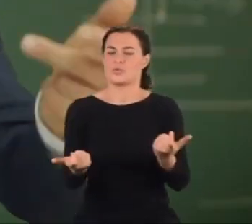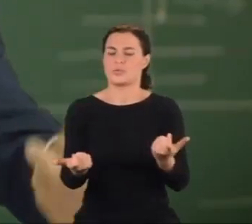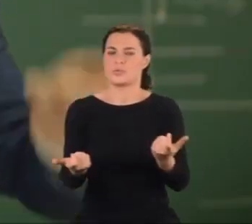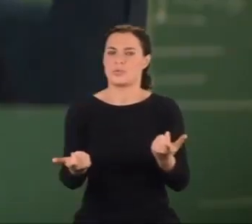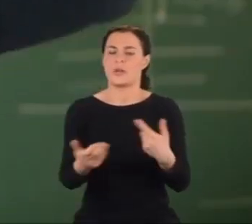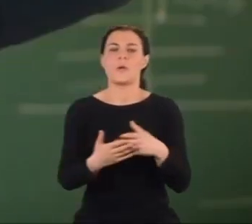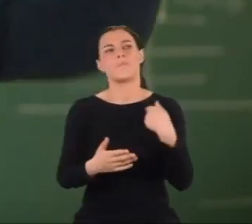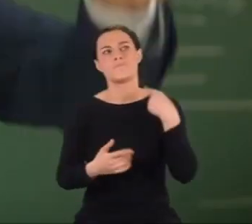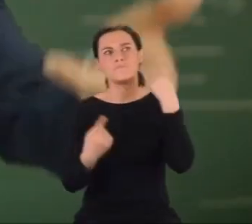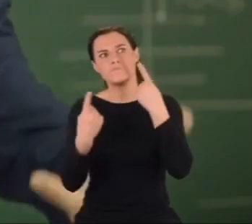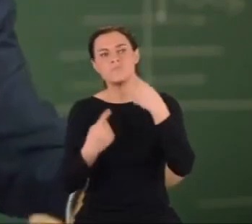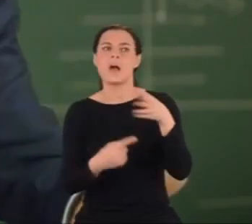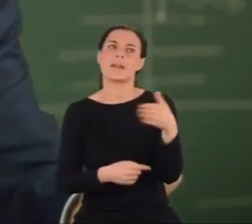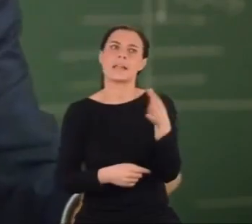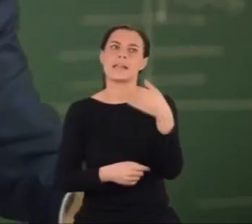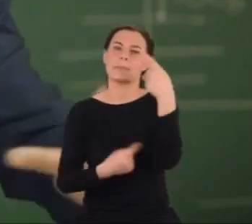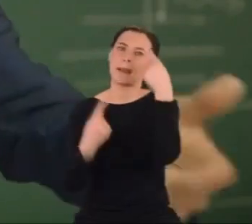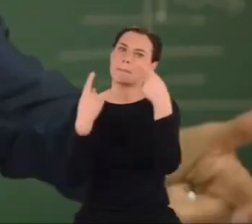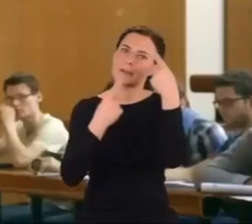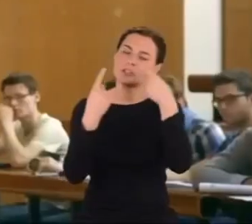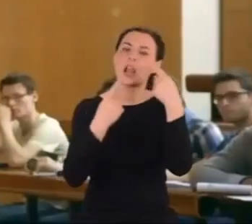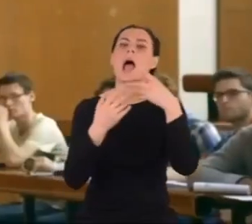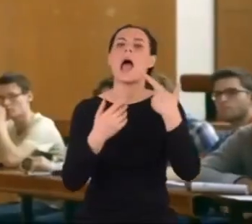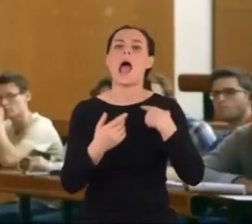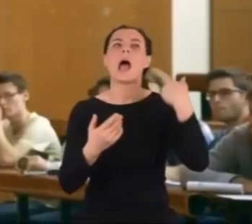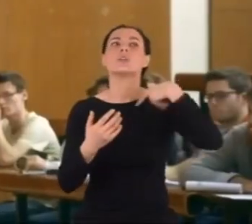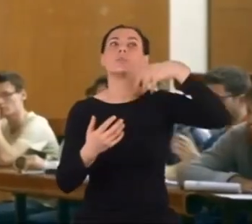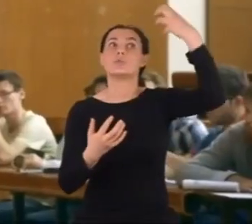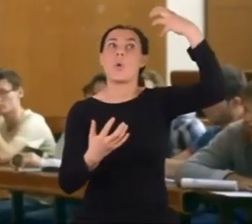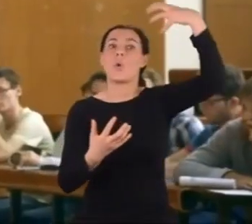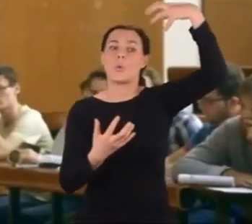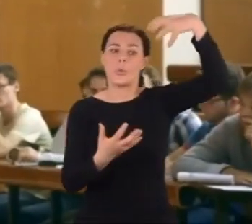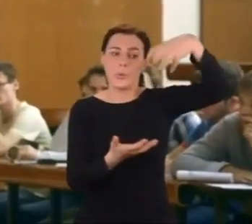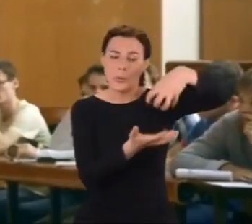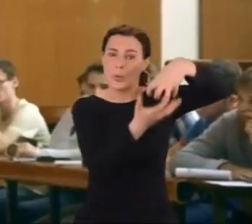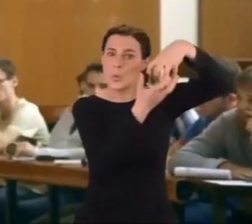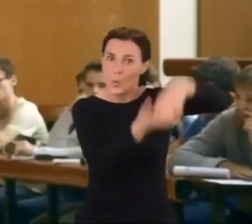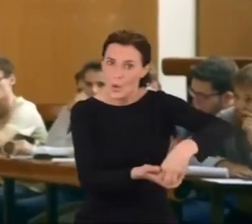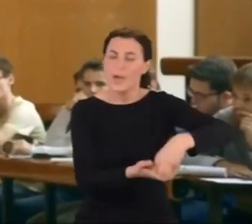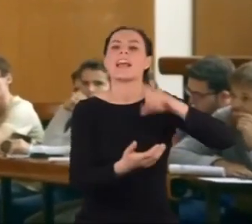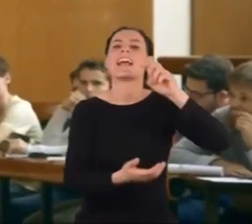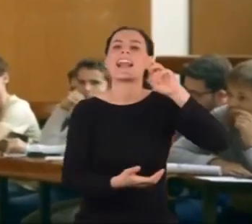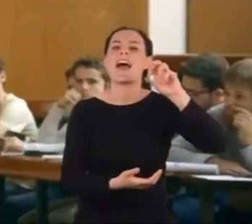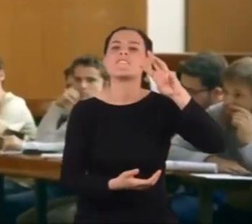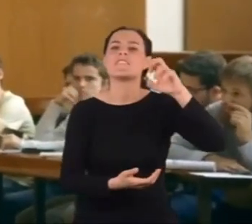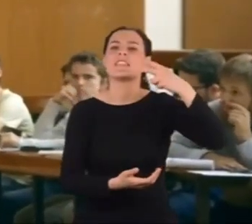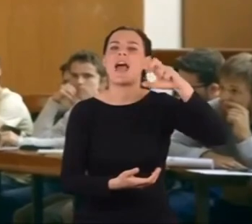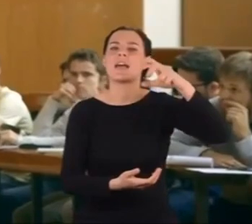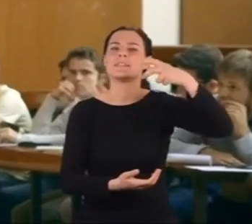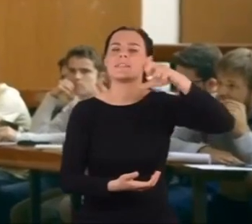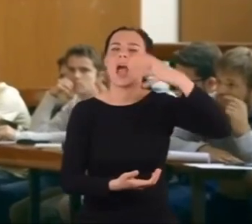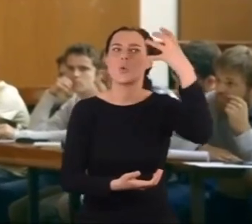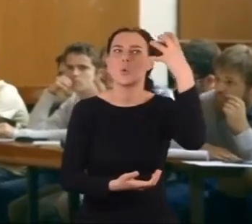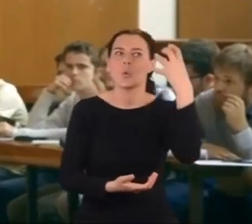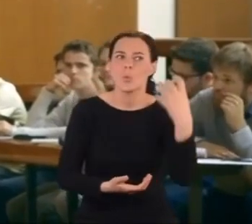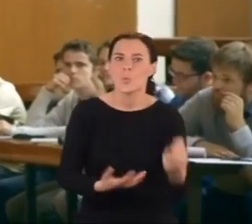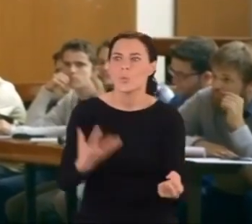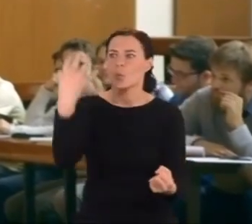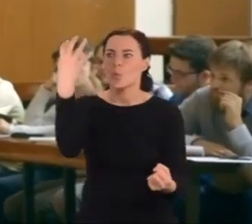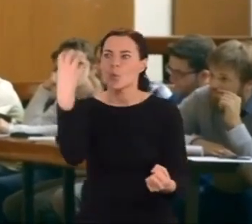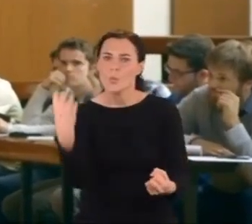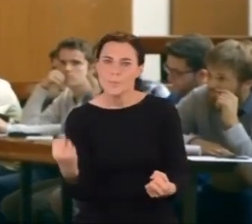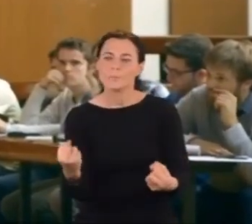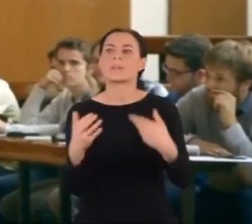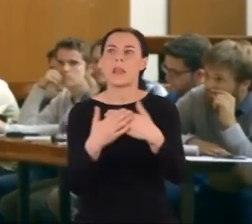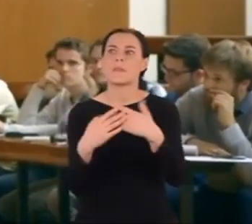Patrząc na to, mówi sobie, przyciąga je jakaś siła, nazwę ją grawitacją, a przez miotom przydziela masę